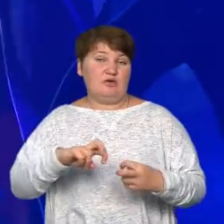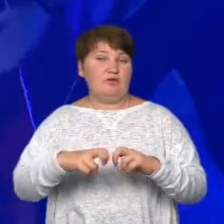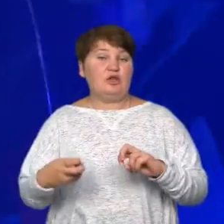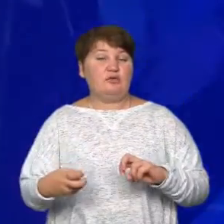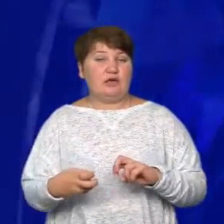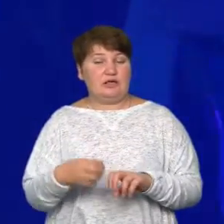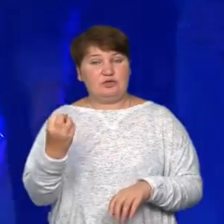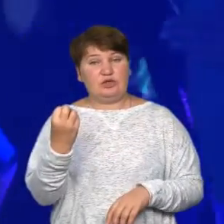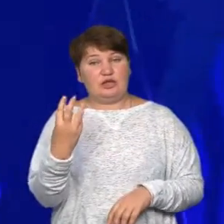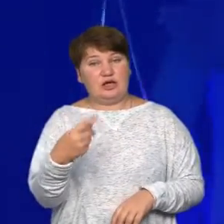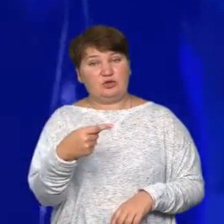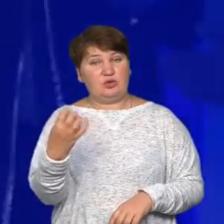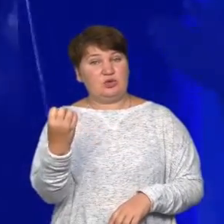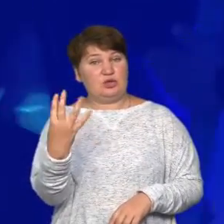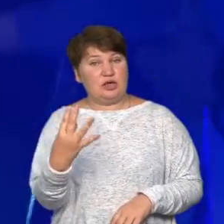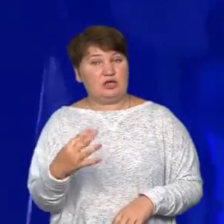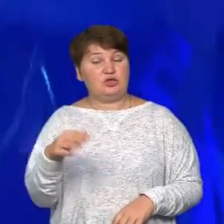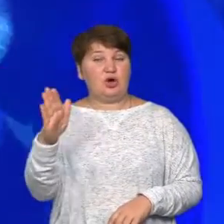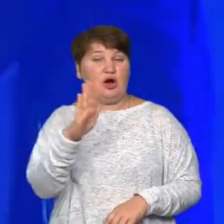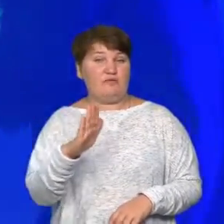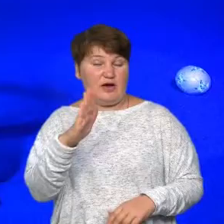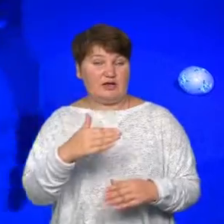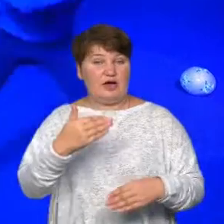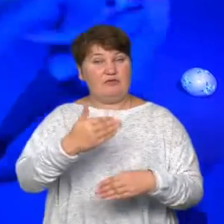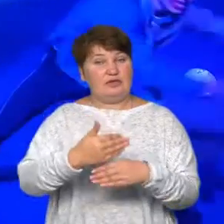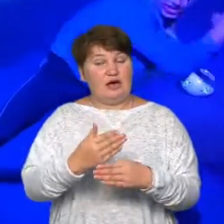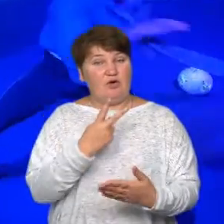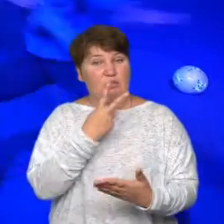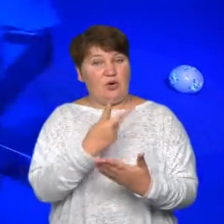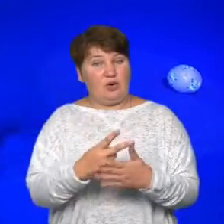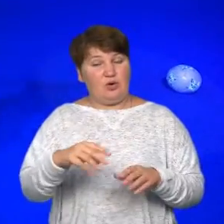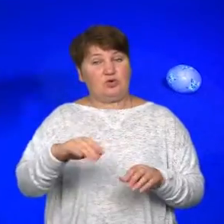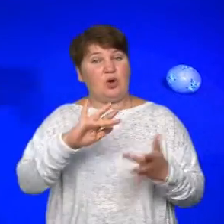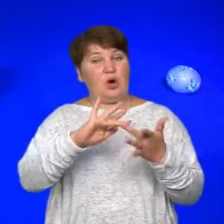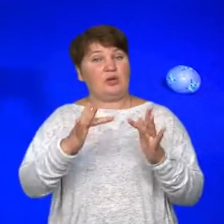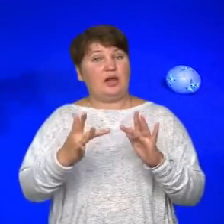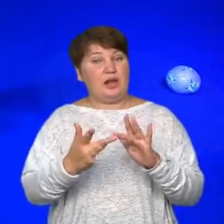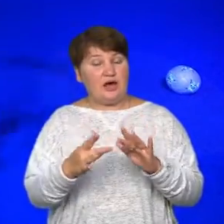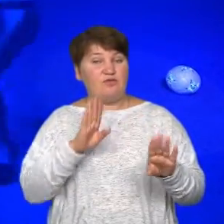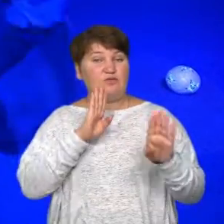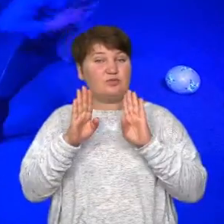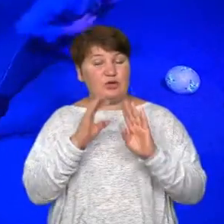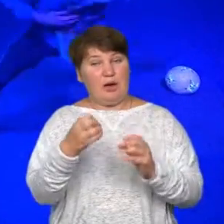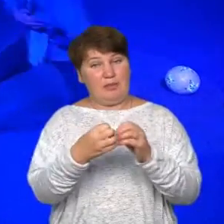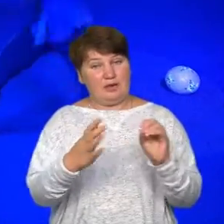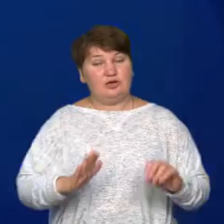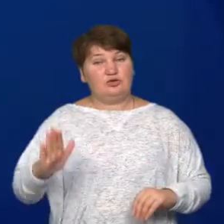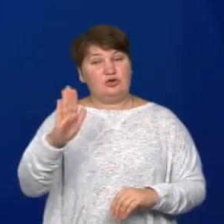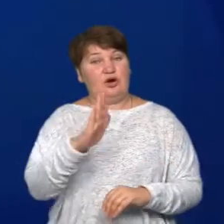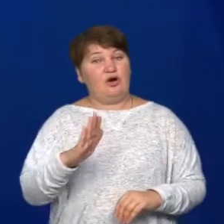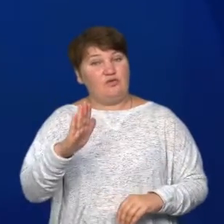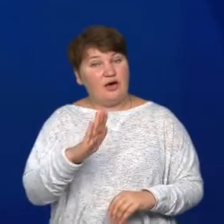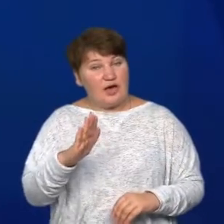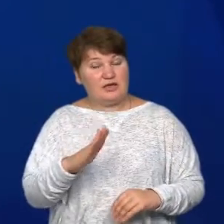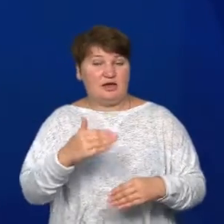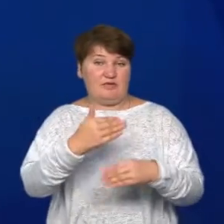13 та 14 вересня виставу покажуть онлайн у Фейсбуці. 15 вересня поезію за межами